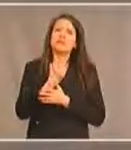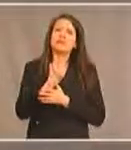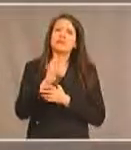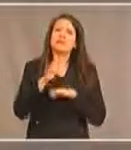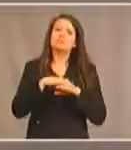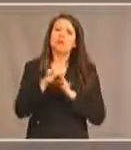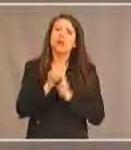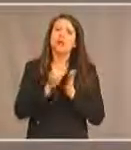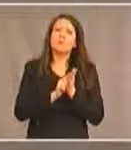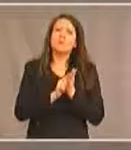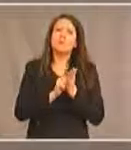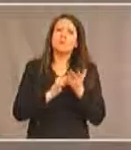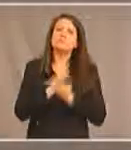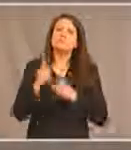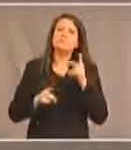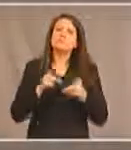la loi sur les droits de la personne